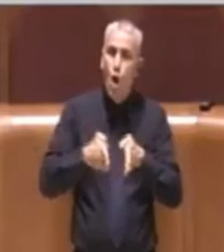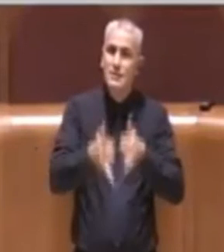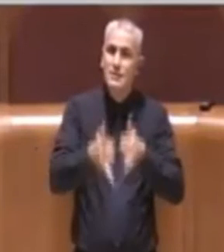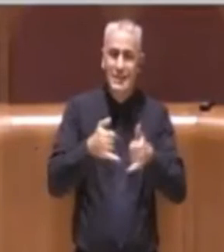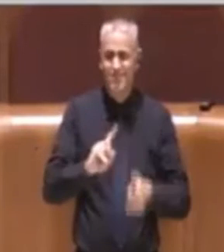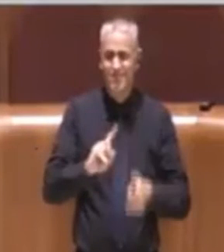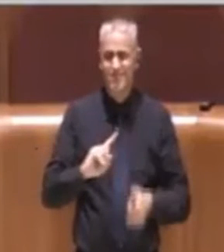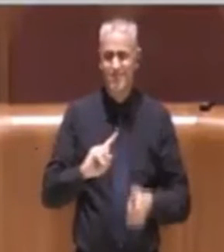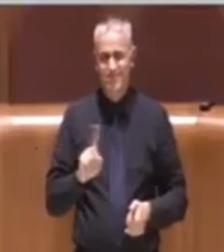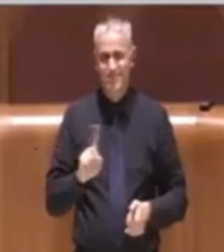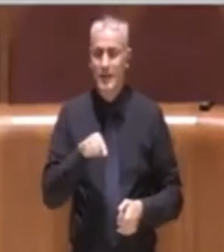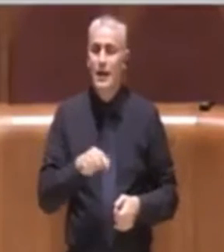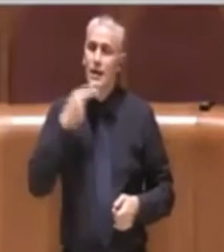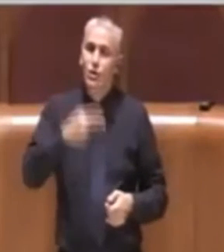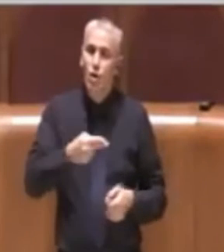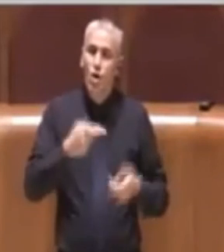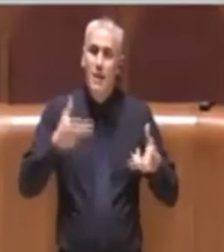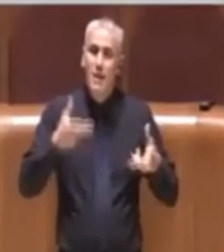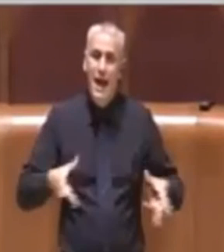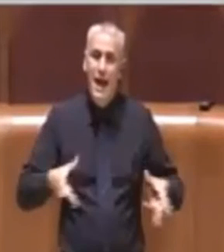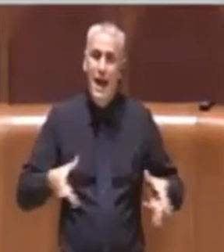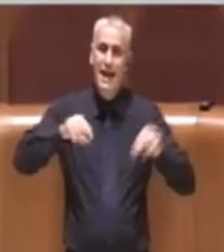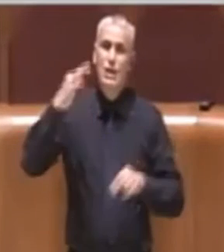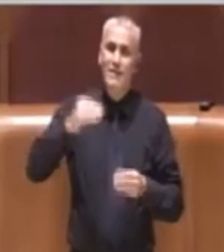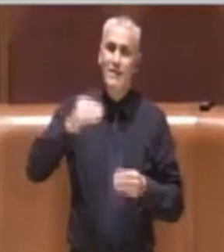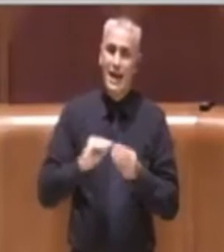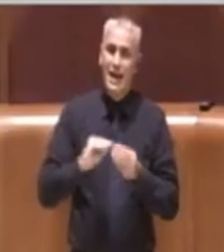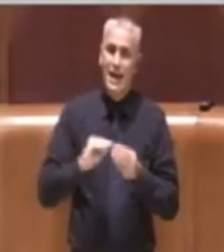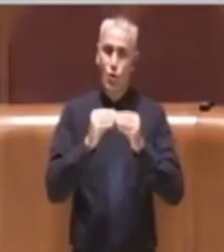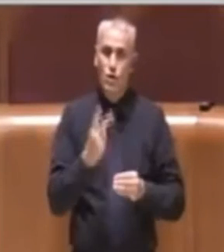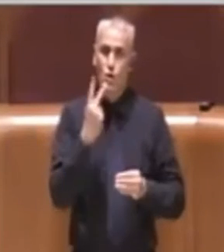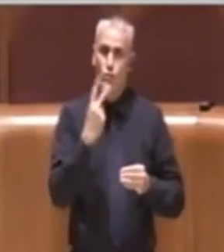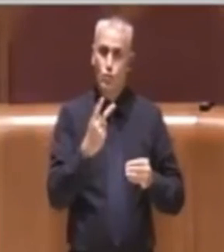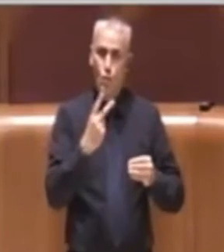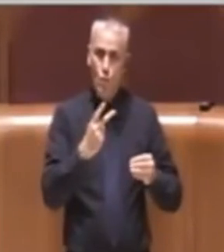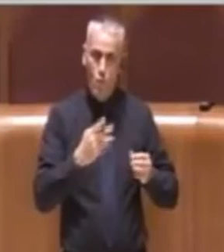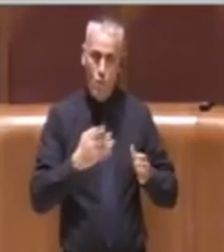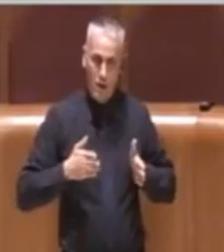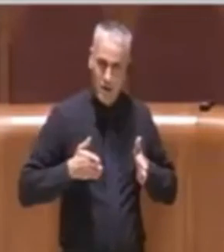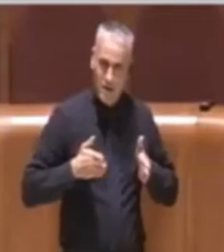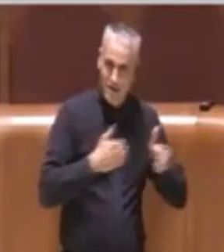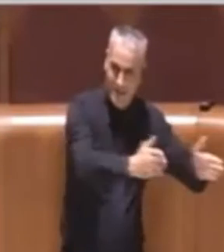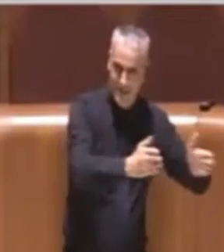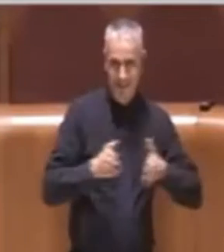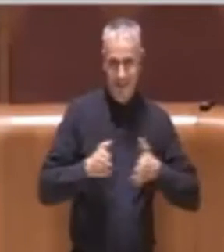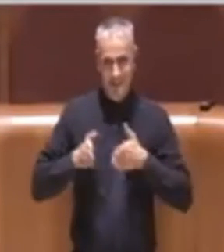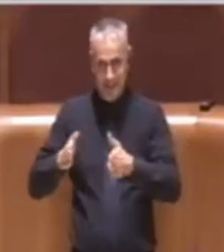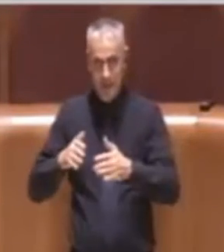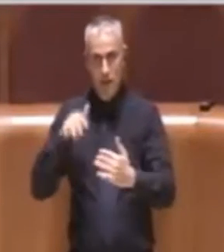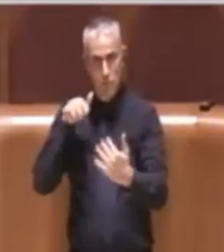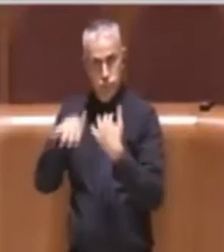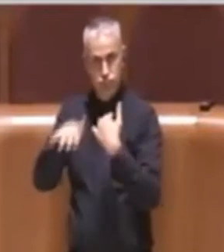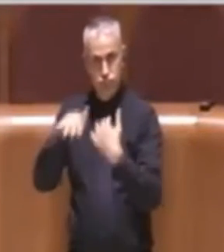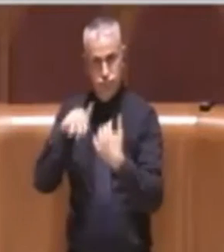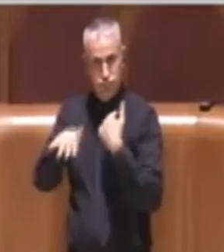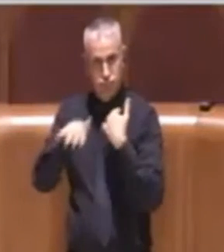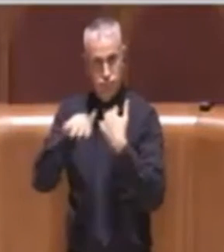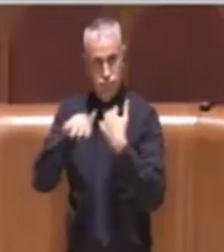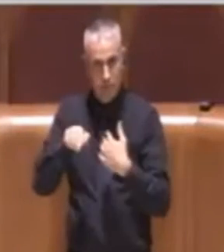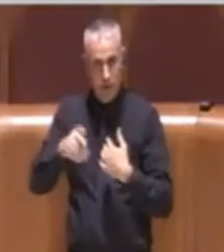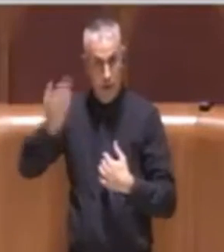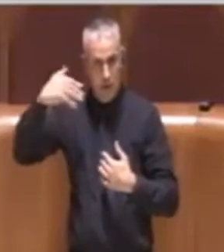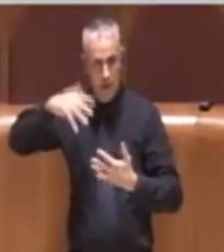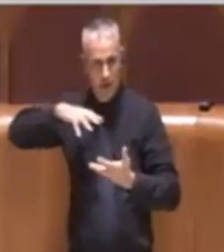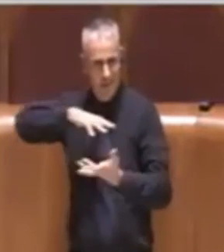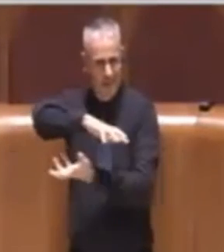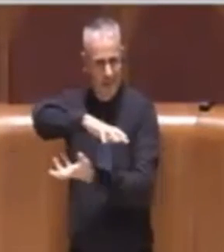riqualificazione e rigenerazione di due importanti arterie di traffico che definirle caotiche è dir